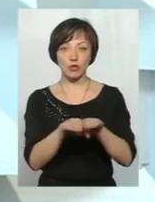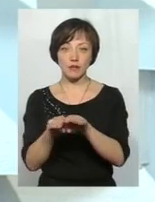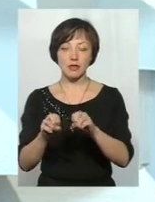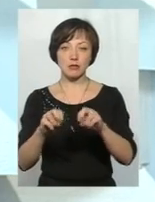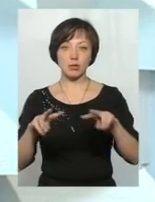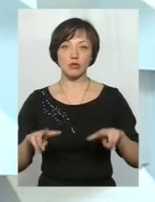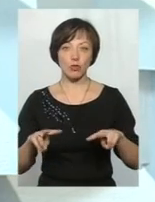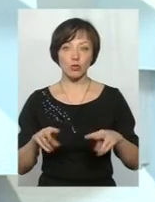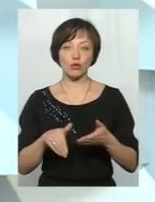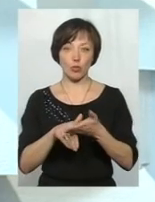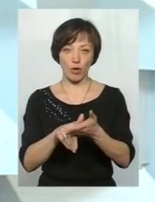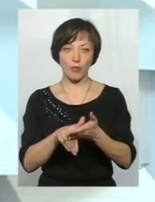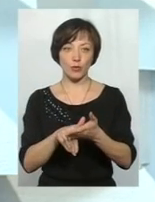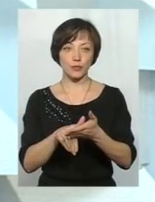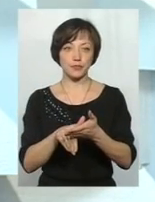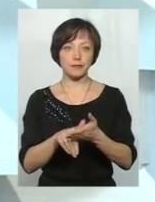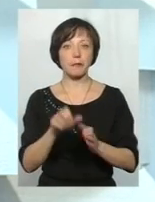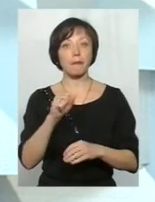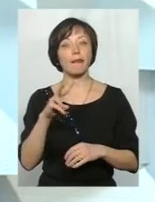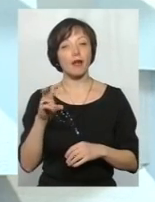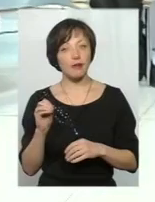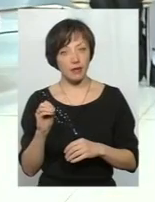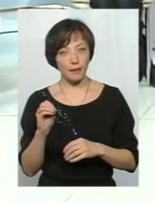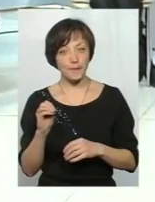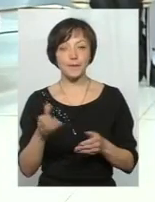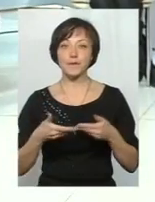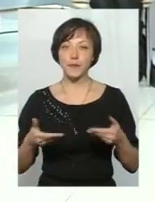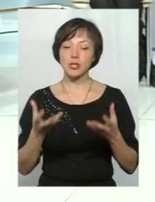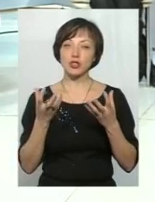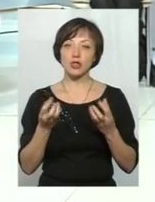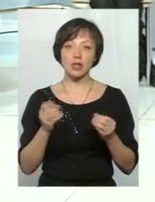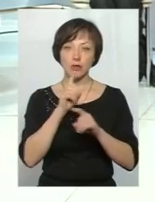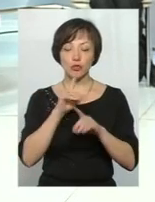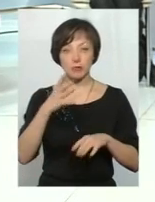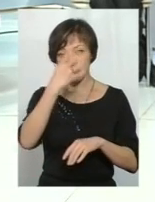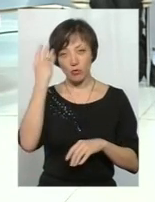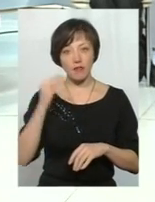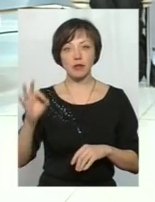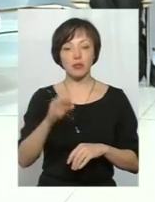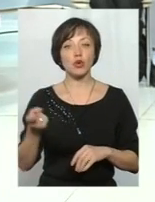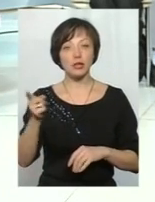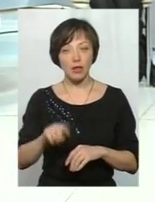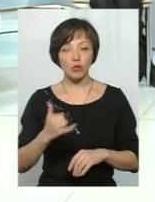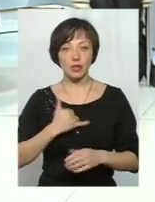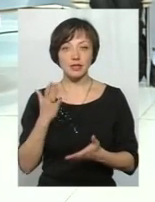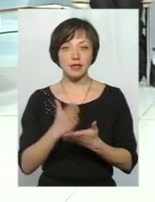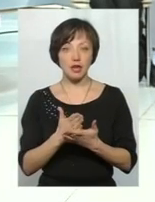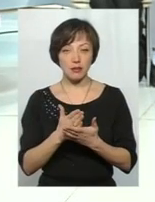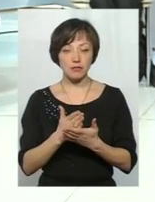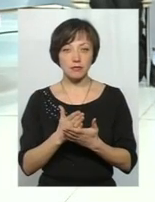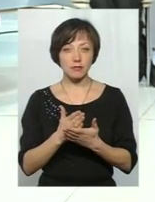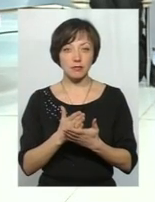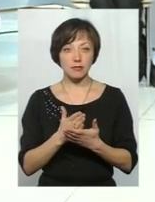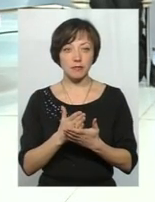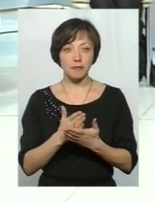спеціалізовану допомогу. Але ми ще не будемо забувати про те, що у нас є таке поняття, як